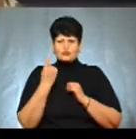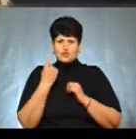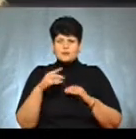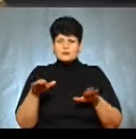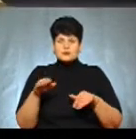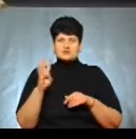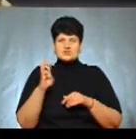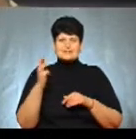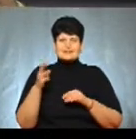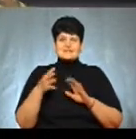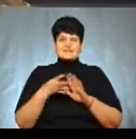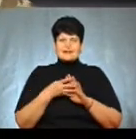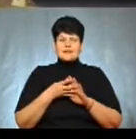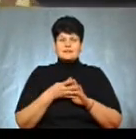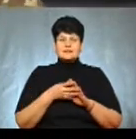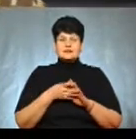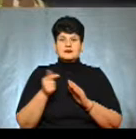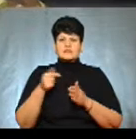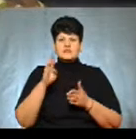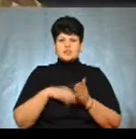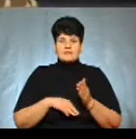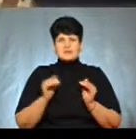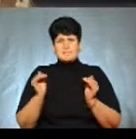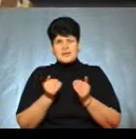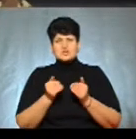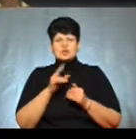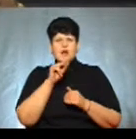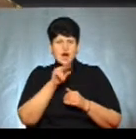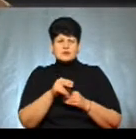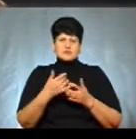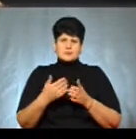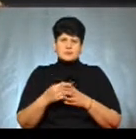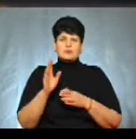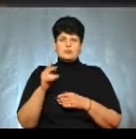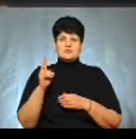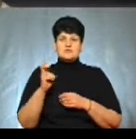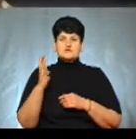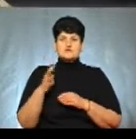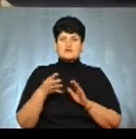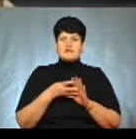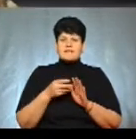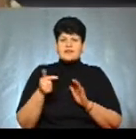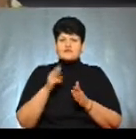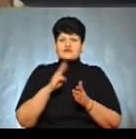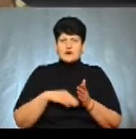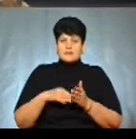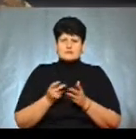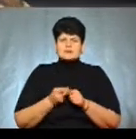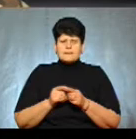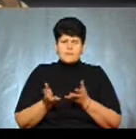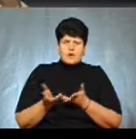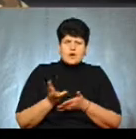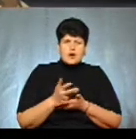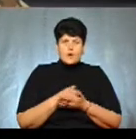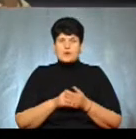1439 гривень. За менші птахи, качки, крячки, то буде 249 гривень. Це все буде обраховано,